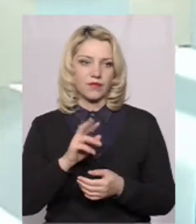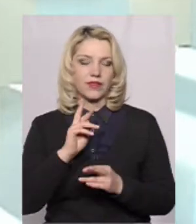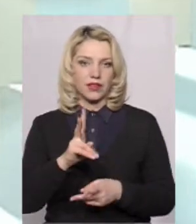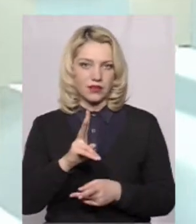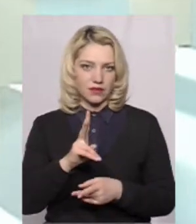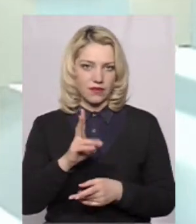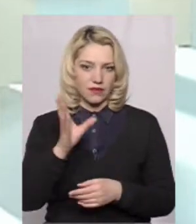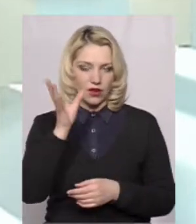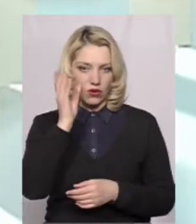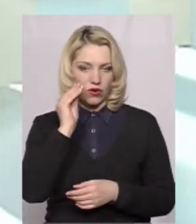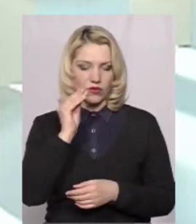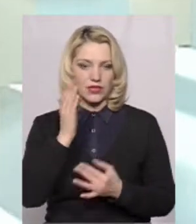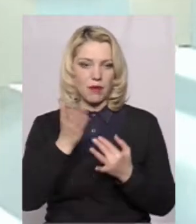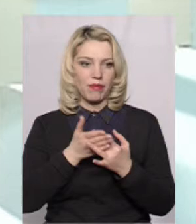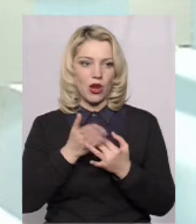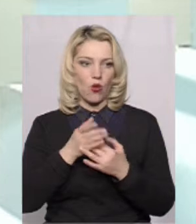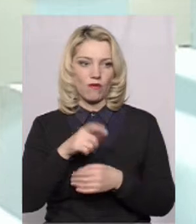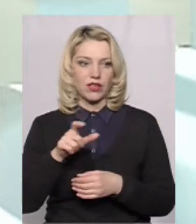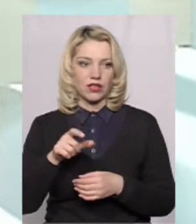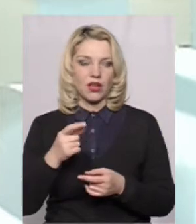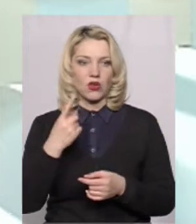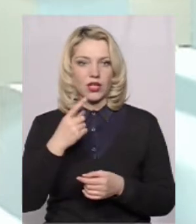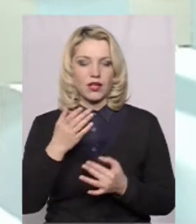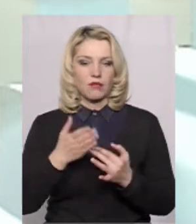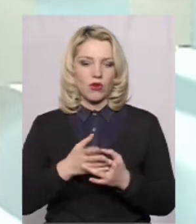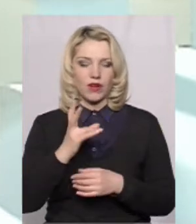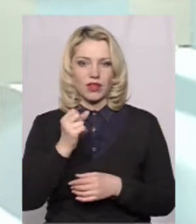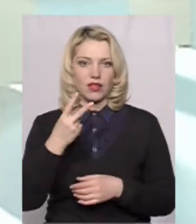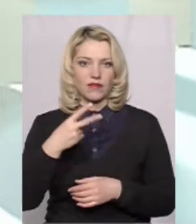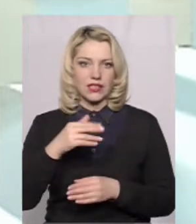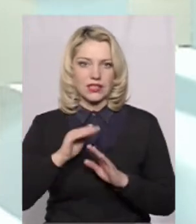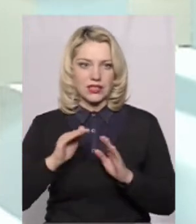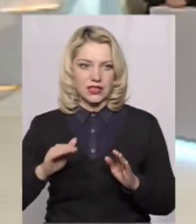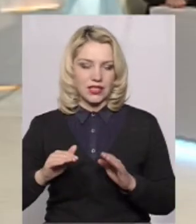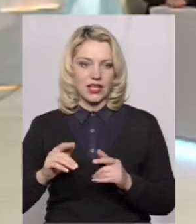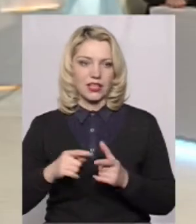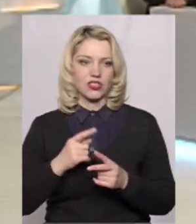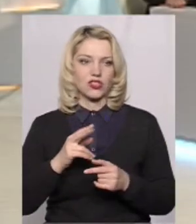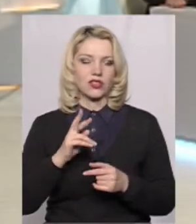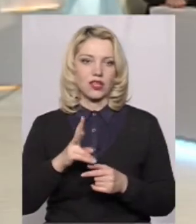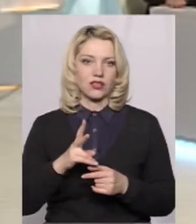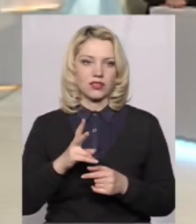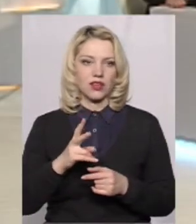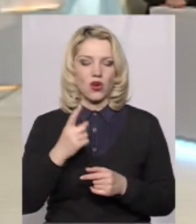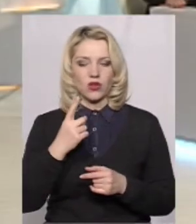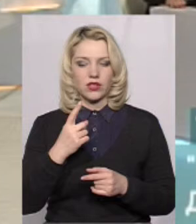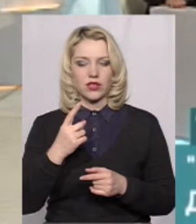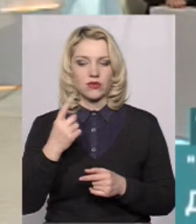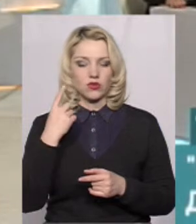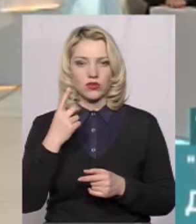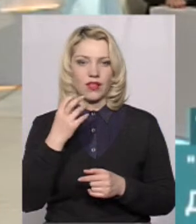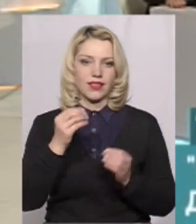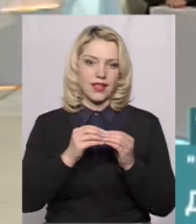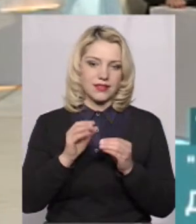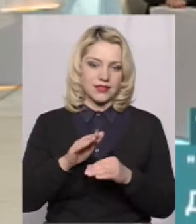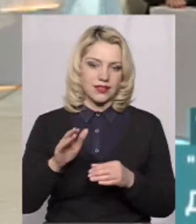як враховуються пільговики? Там одні говорять, один пільговик на 20 дітей. На 10. Чи, одні, звичайно, на 10 дітей,